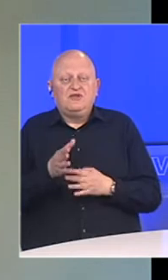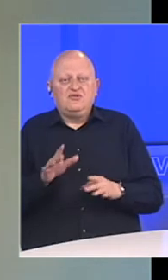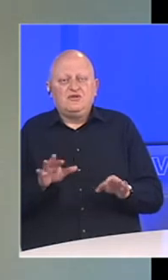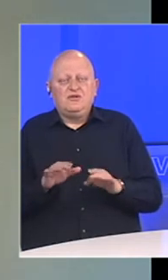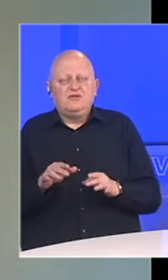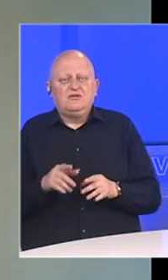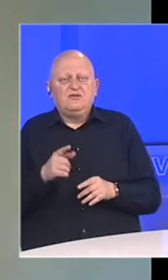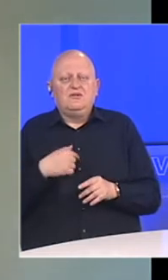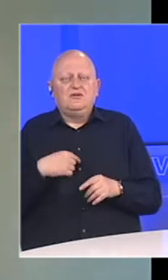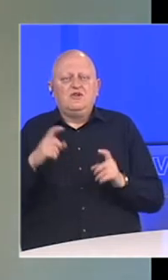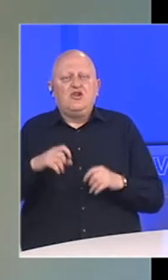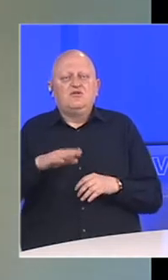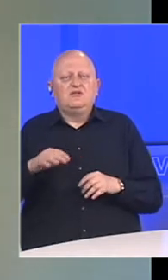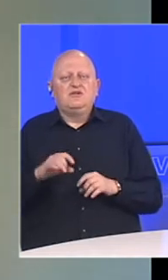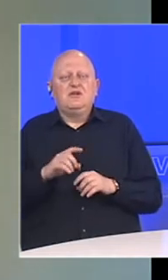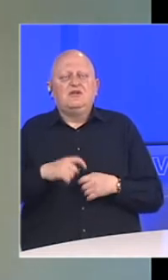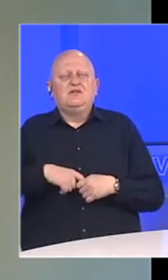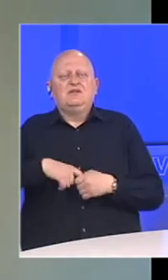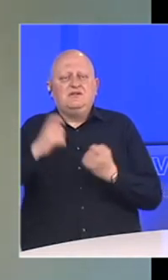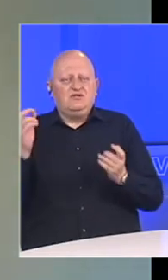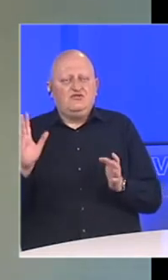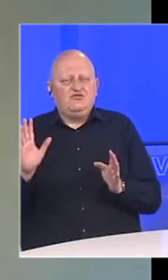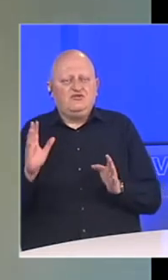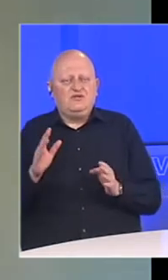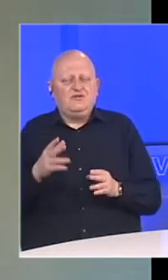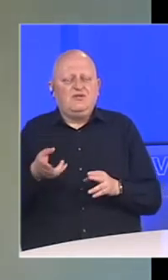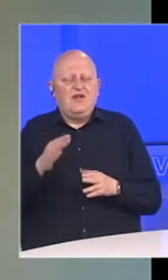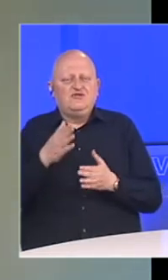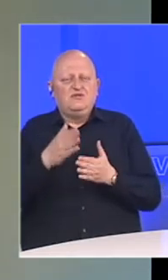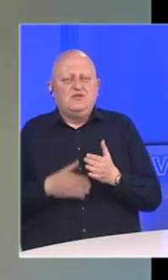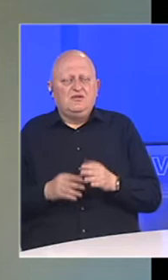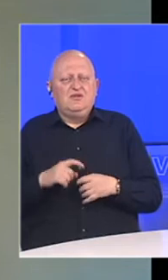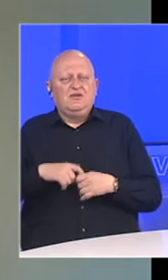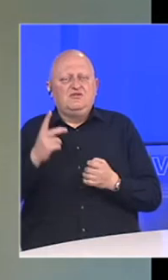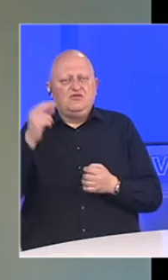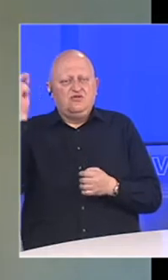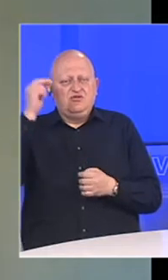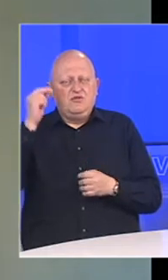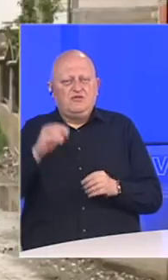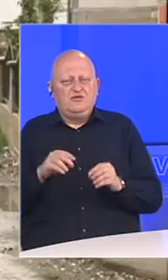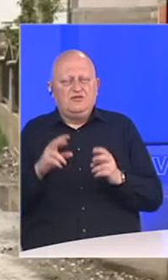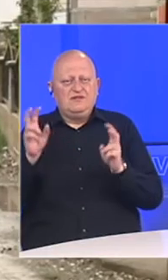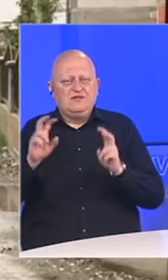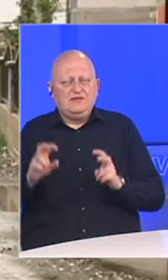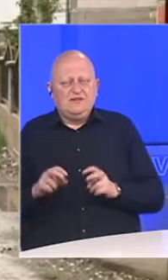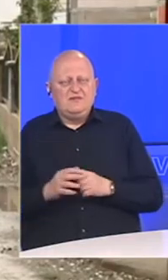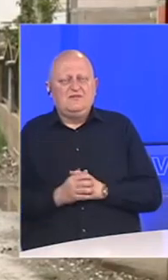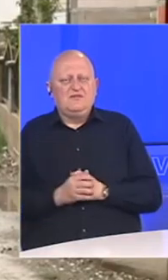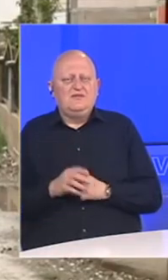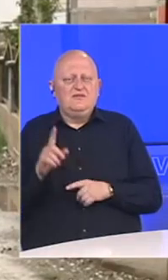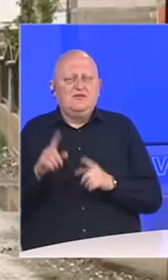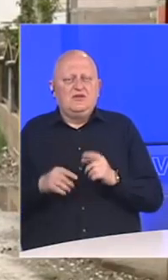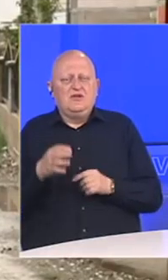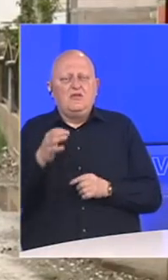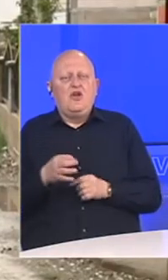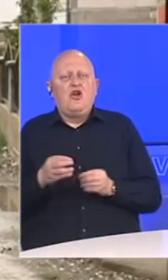internetu. Tako da romska djeca ostaju isključena u najvećem dijelu ostaju isključena iz obradljivnog sistema. U nekim